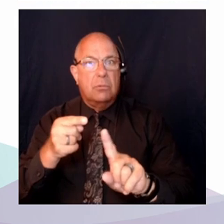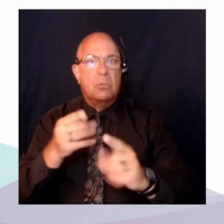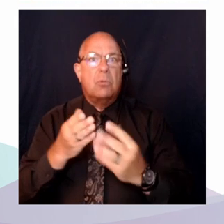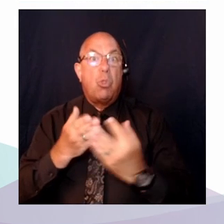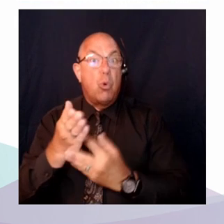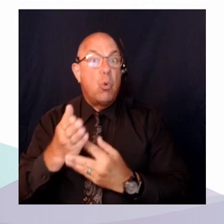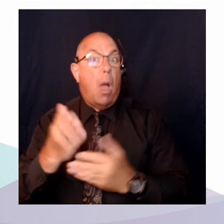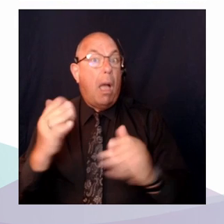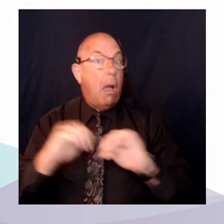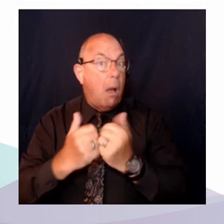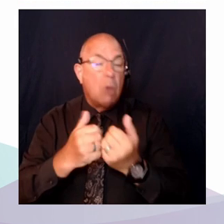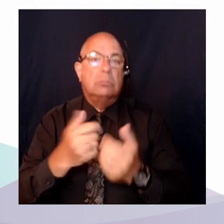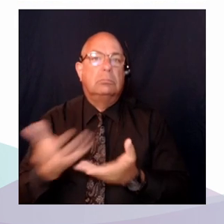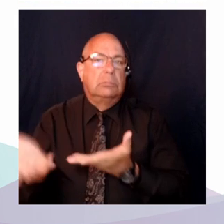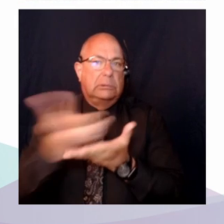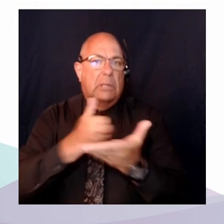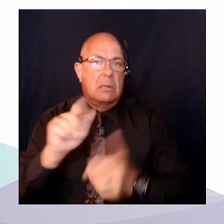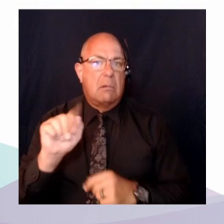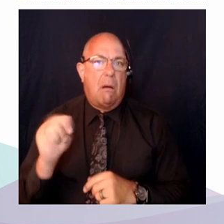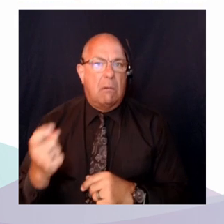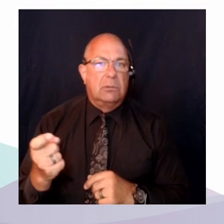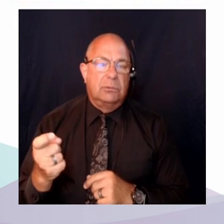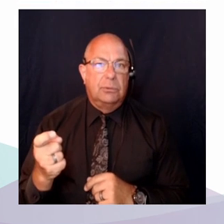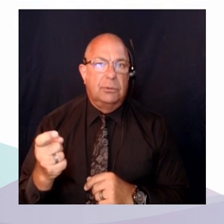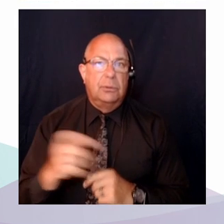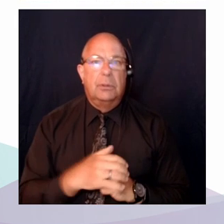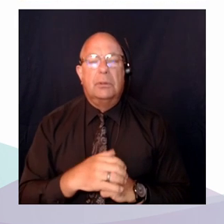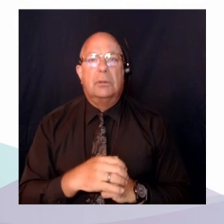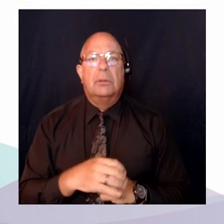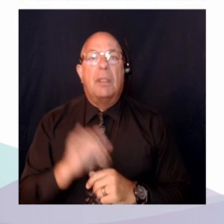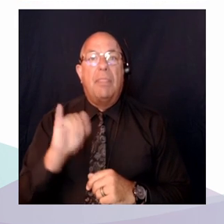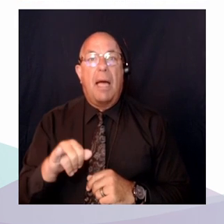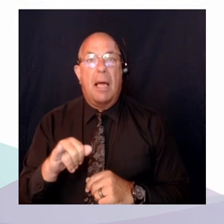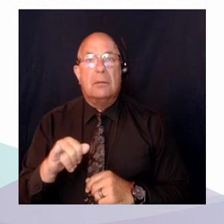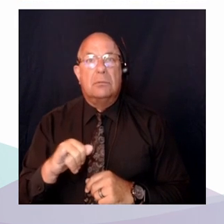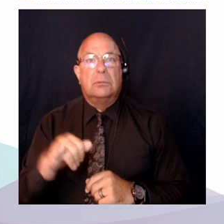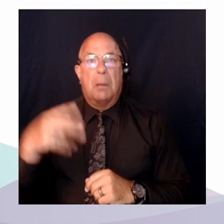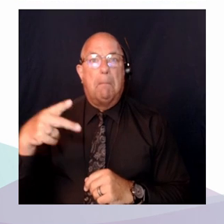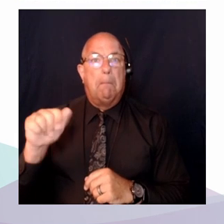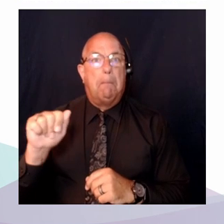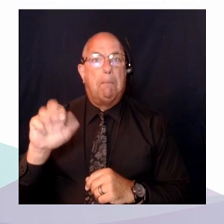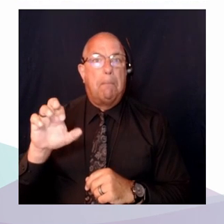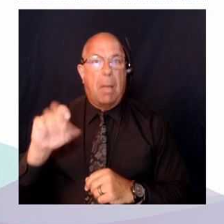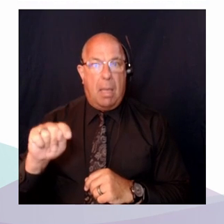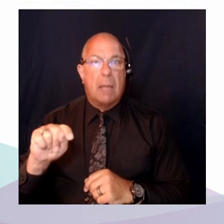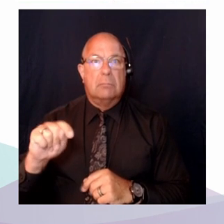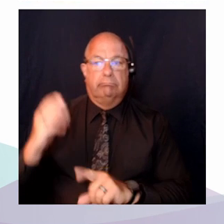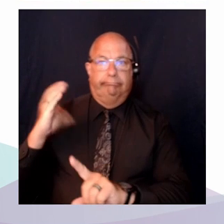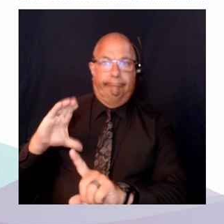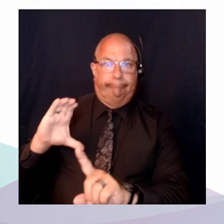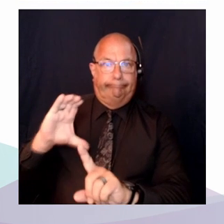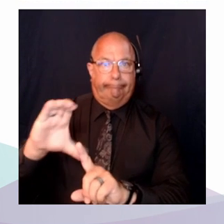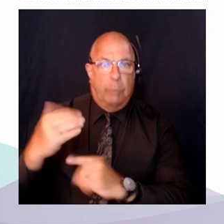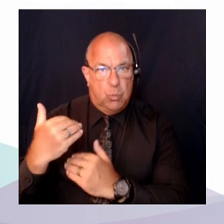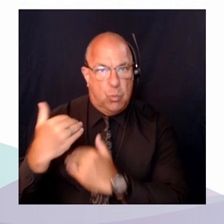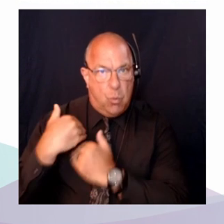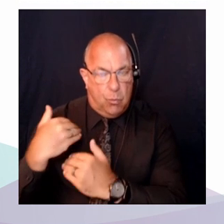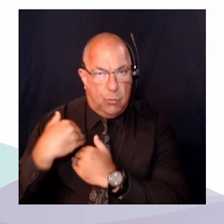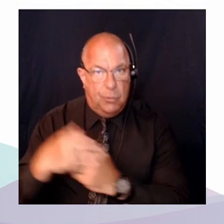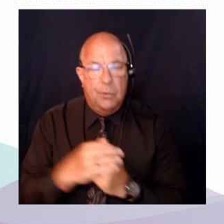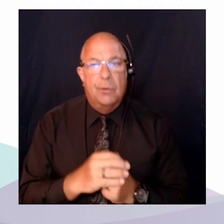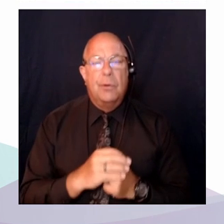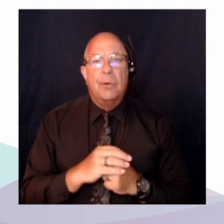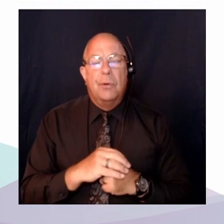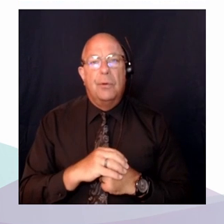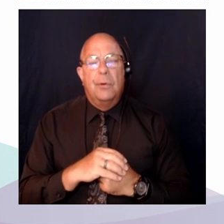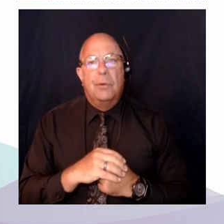Le pacte impose enfin des obligations qui interdisent le recours aux mesures régressives de la part de l'État.